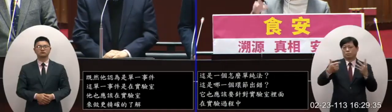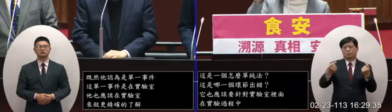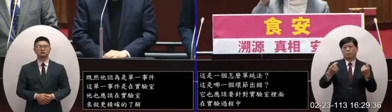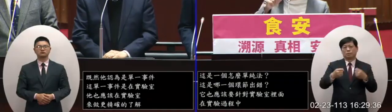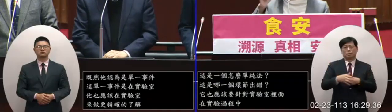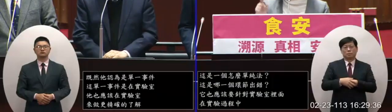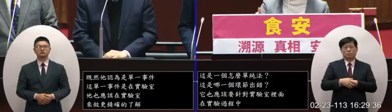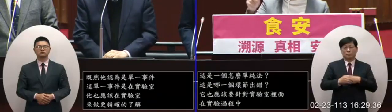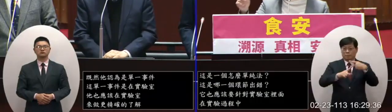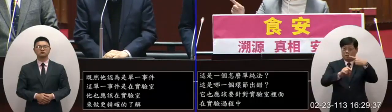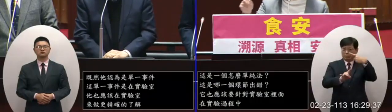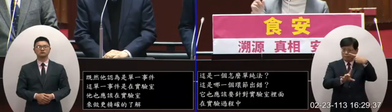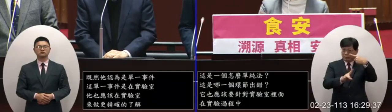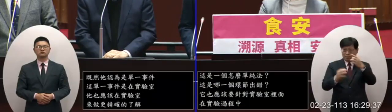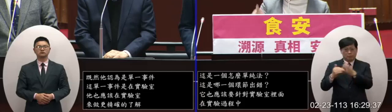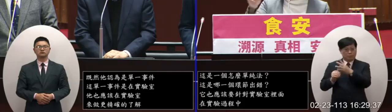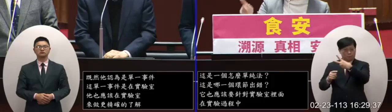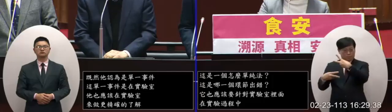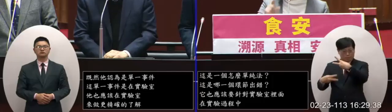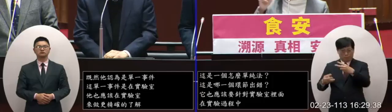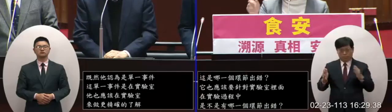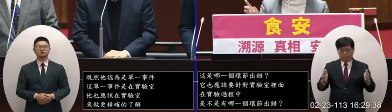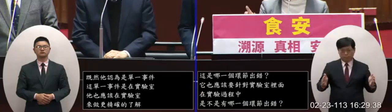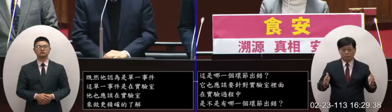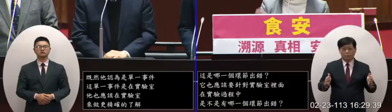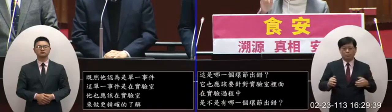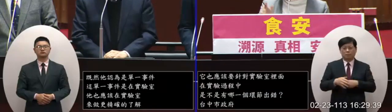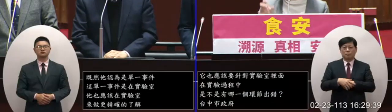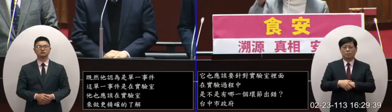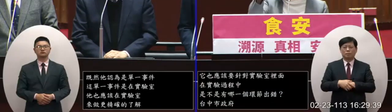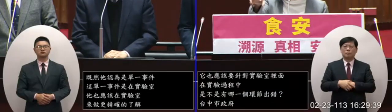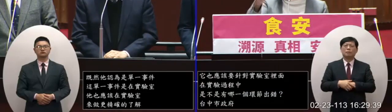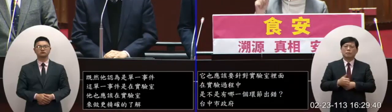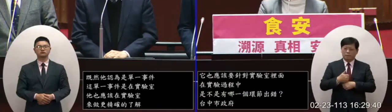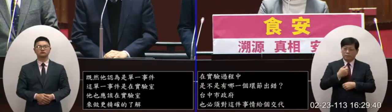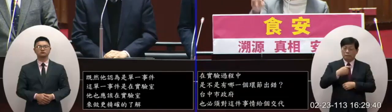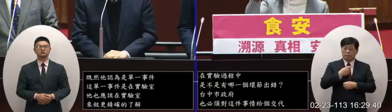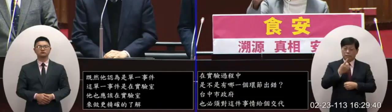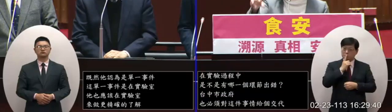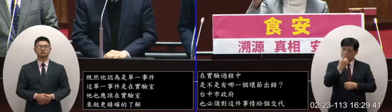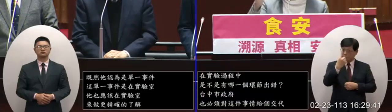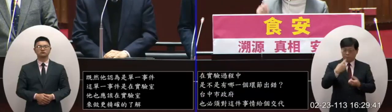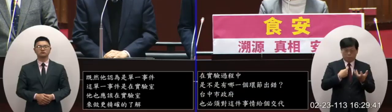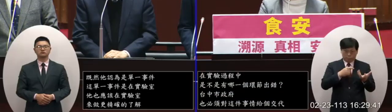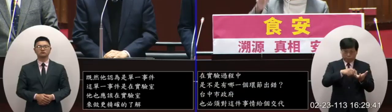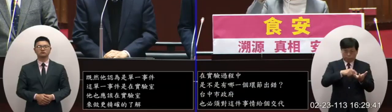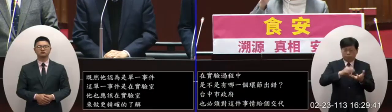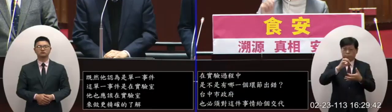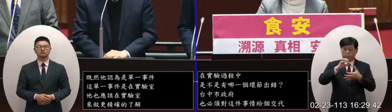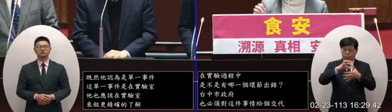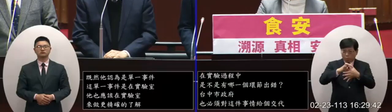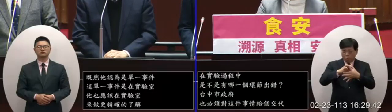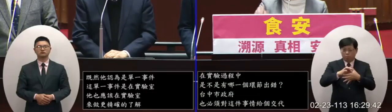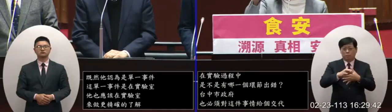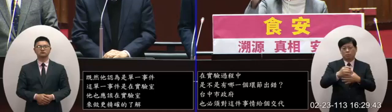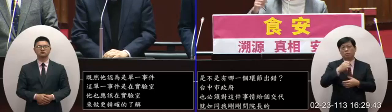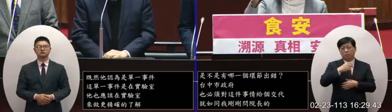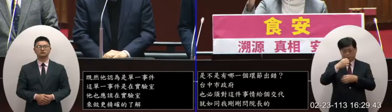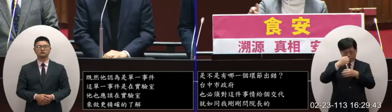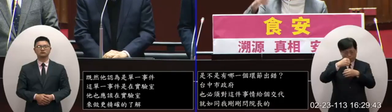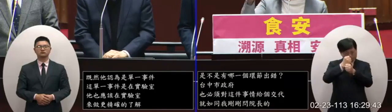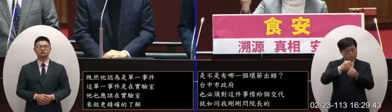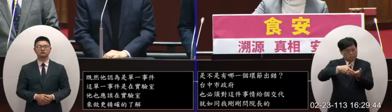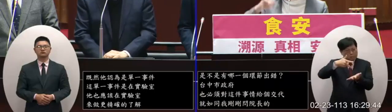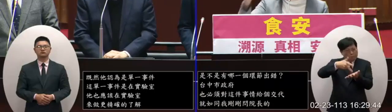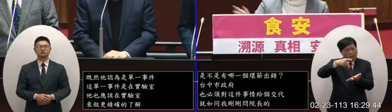其實1月15號到2月2號這中間裡面即使那一塊肉在那個實驗室不管是檢驗了